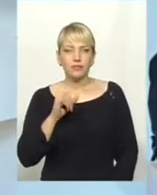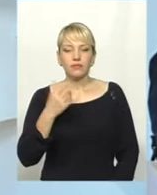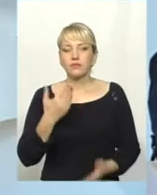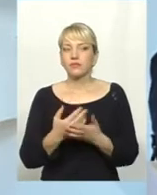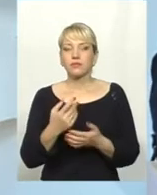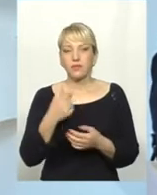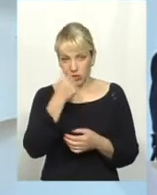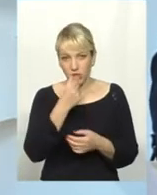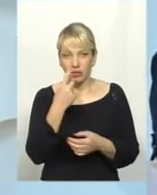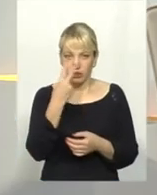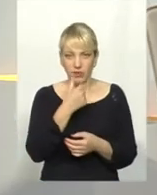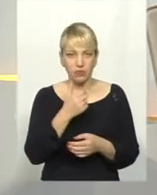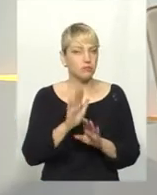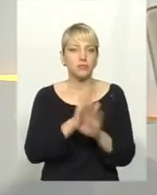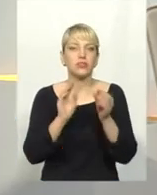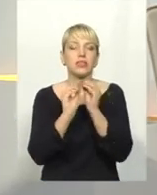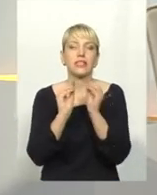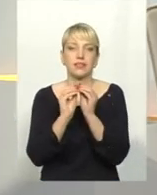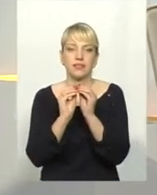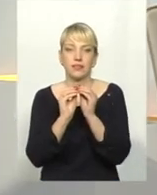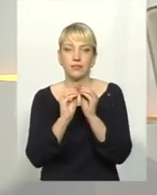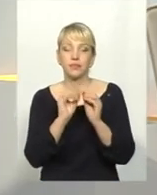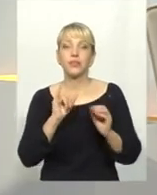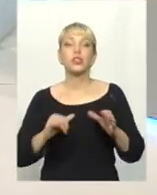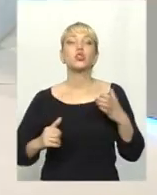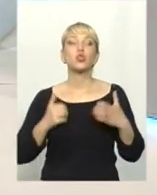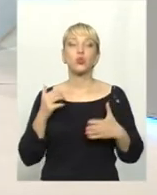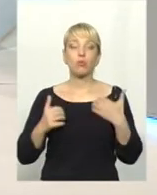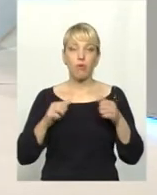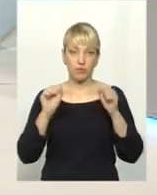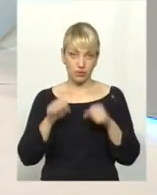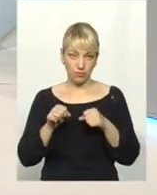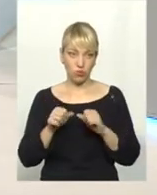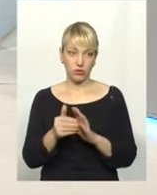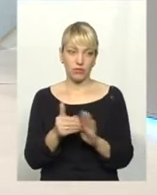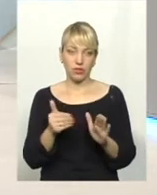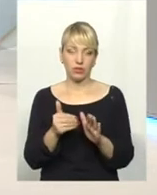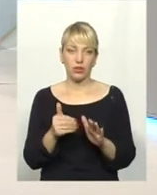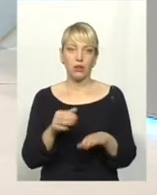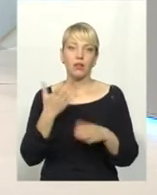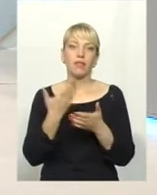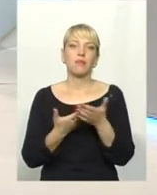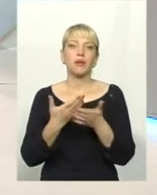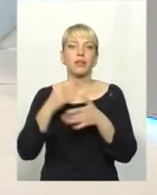ми можемо. 10. І стурбованість може викликати її біль в суглобах,